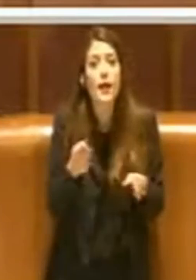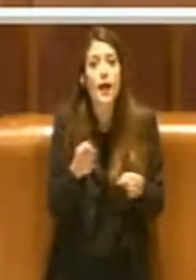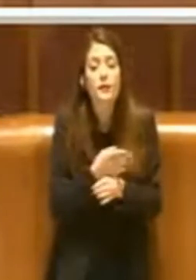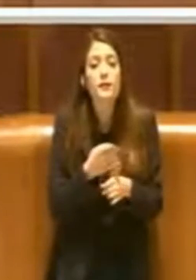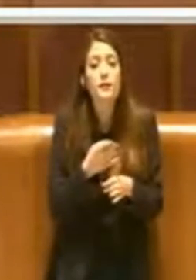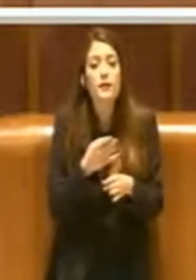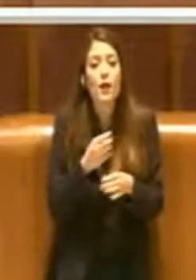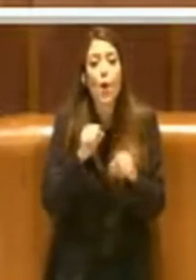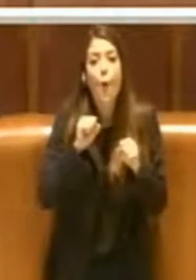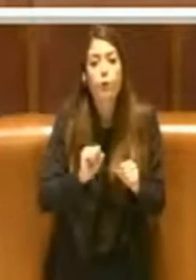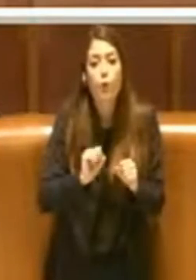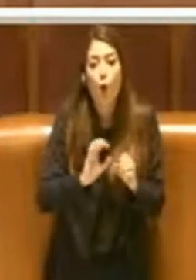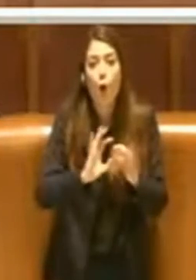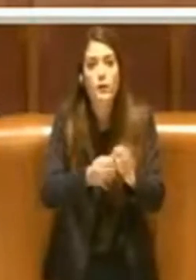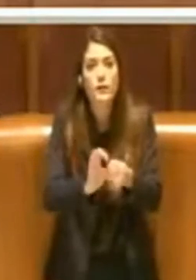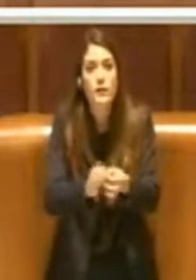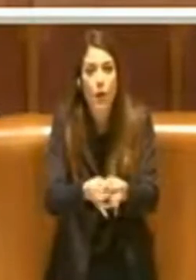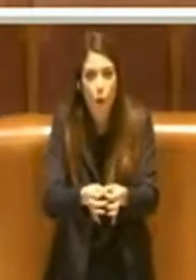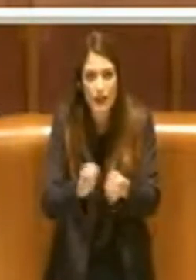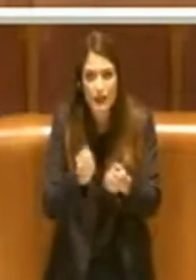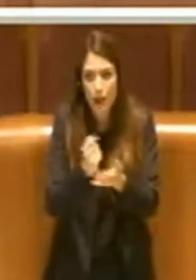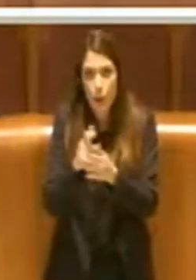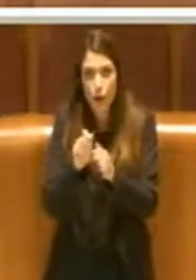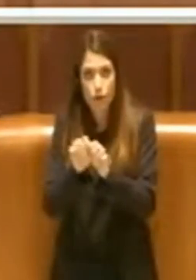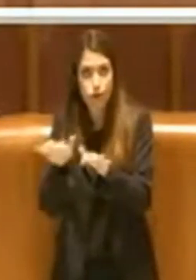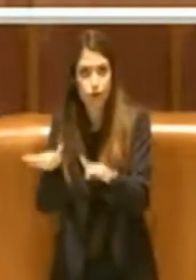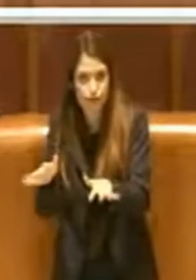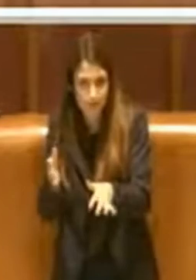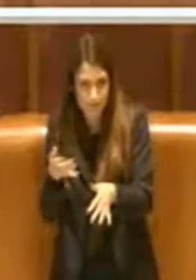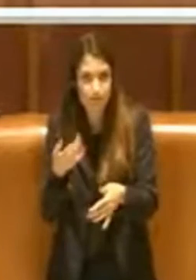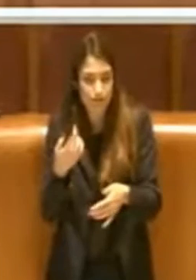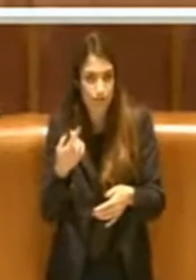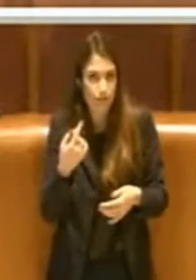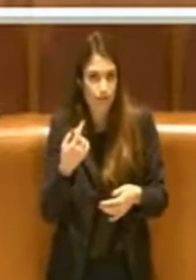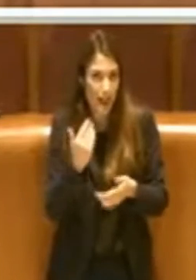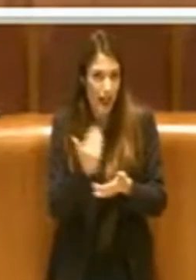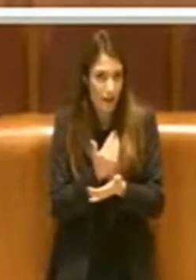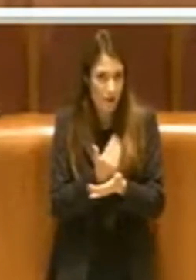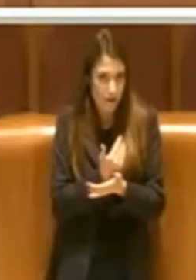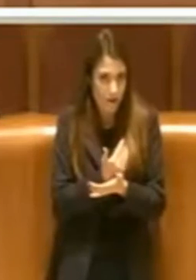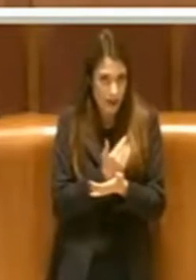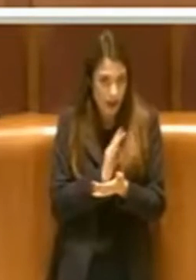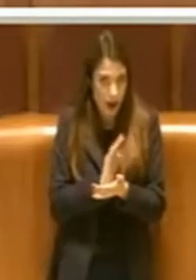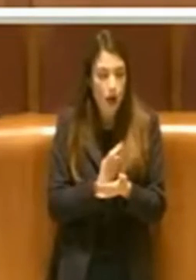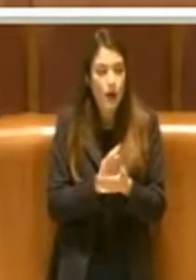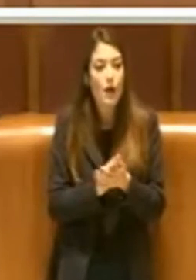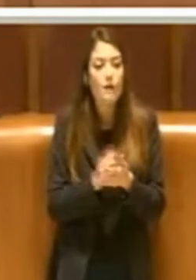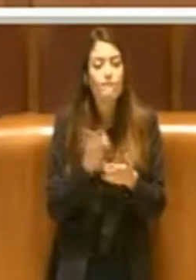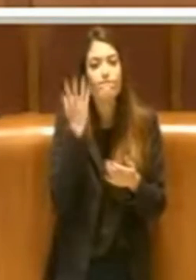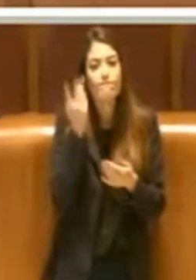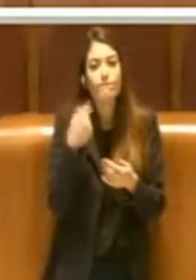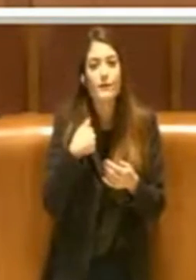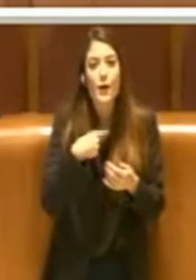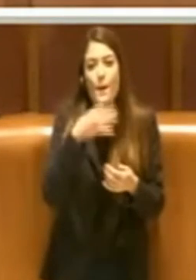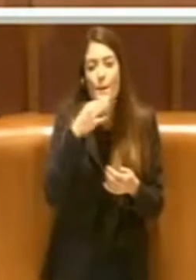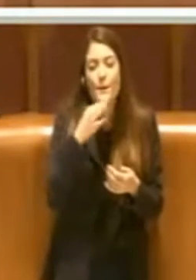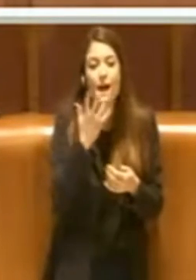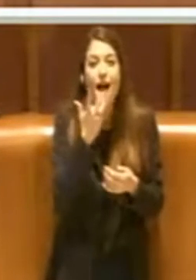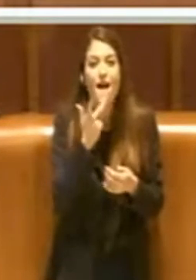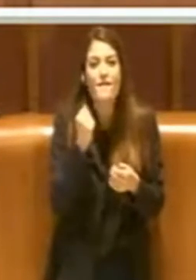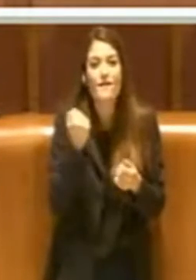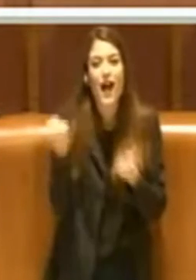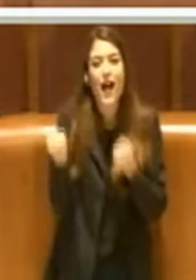importanti sugli altri. Io ad esempio da sempre mi piace fare attività fisica,